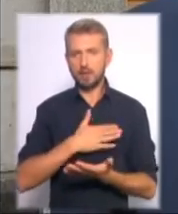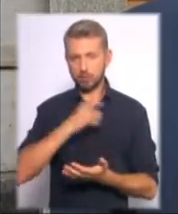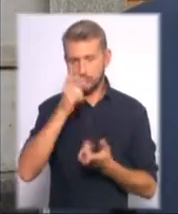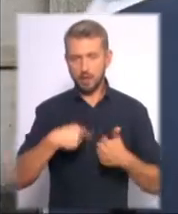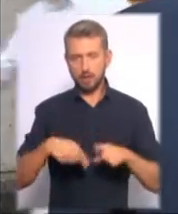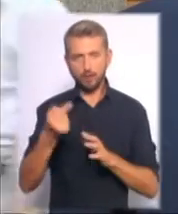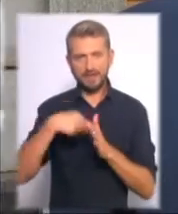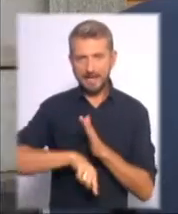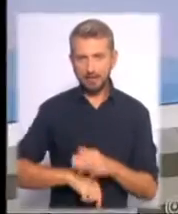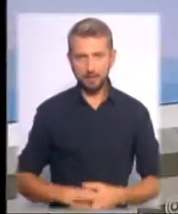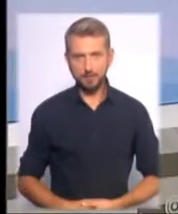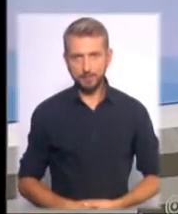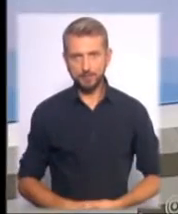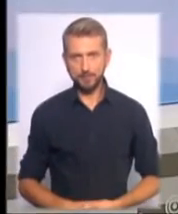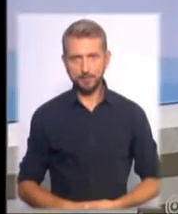зсередини.